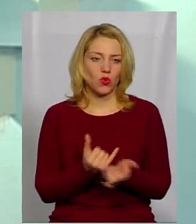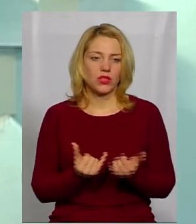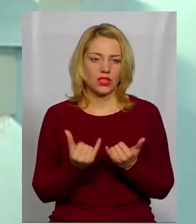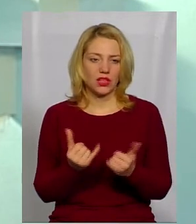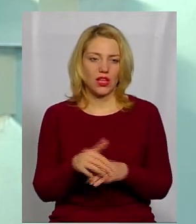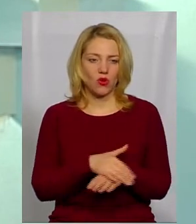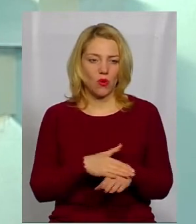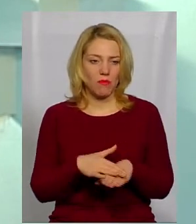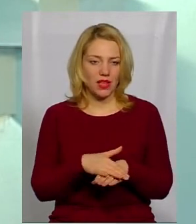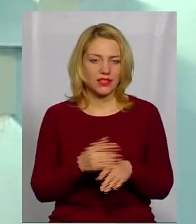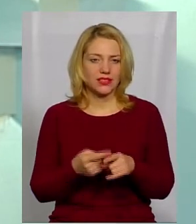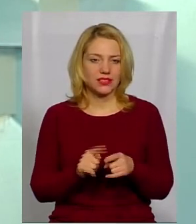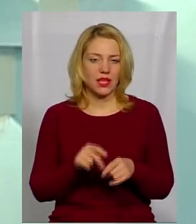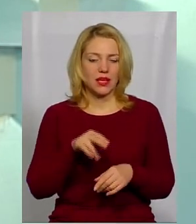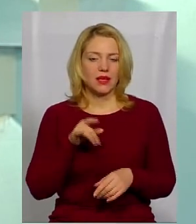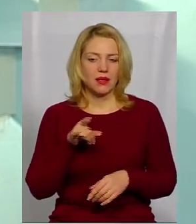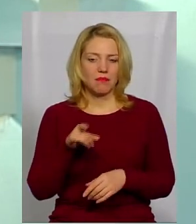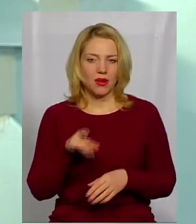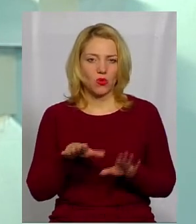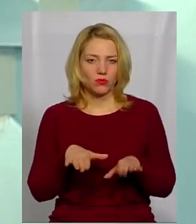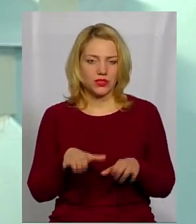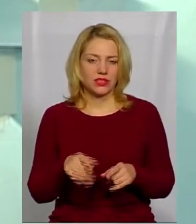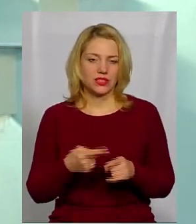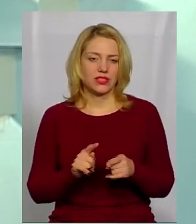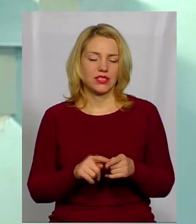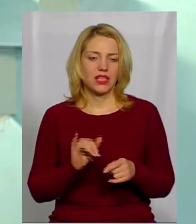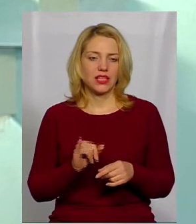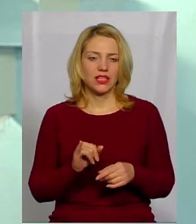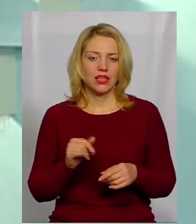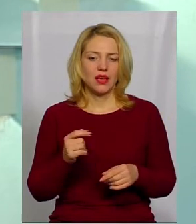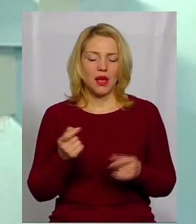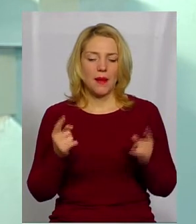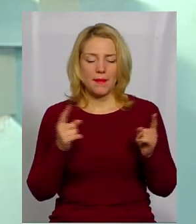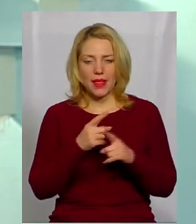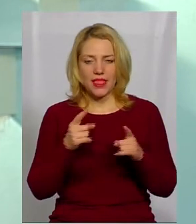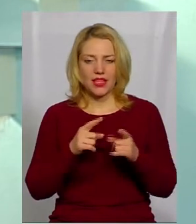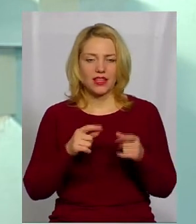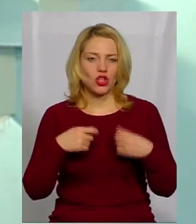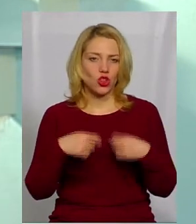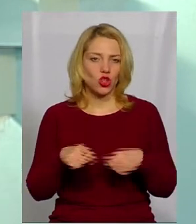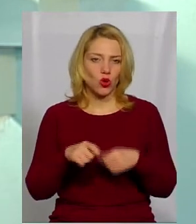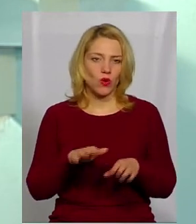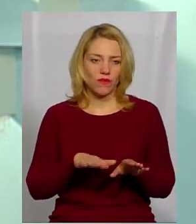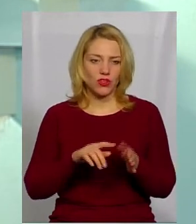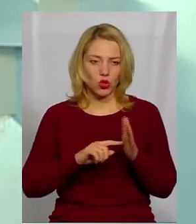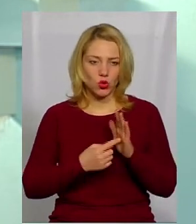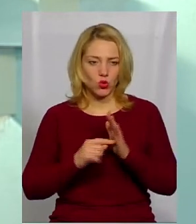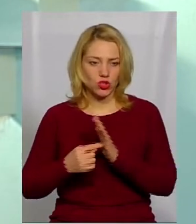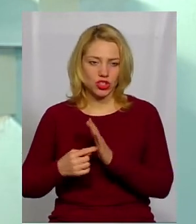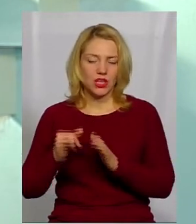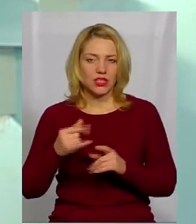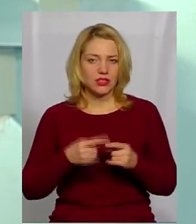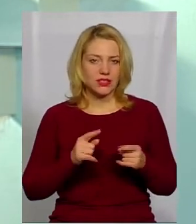громади, тому що це і паркомісця, це і маленькі торгові точки, це і маршрут